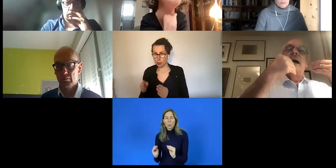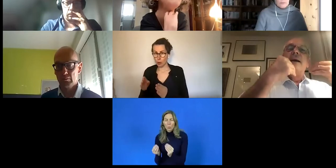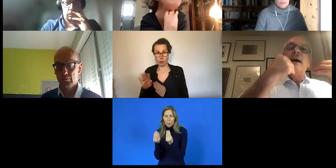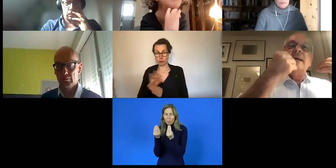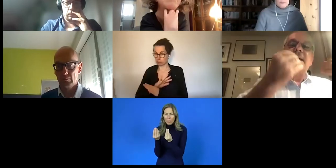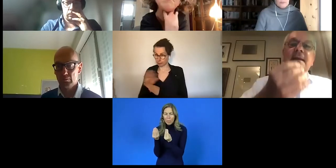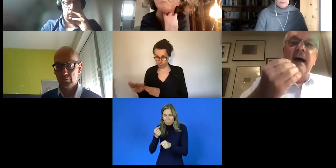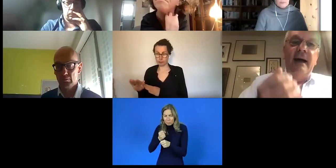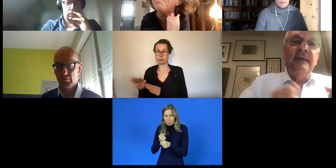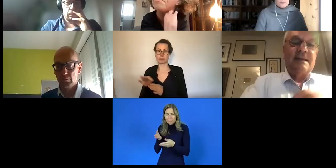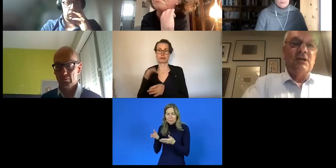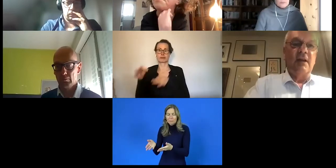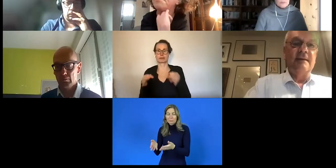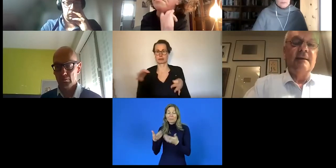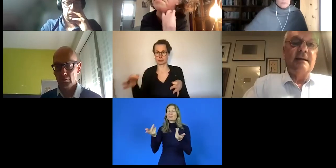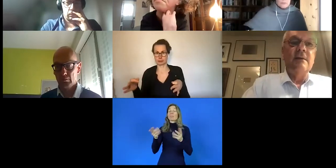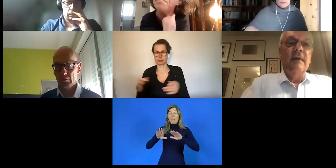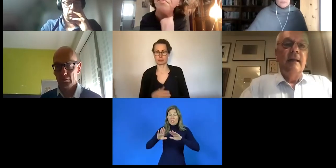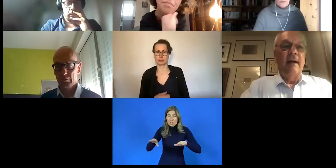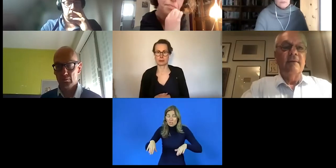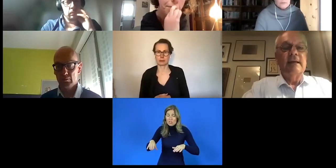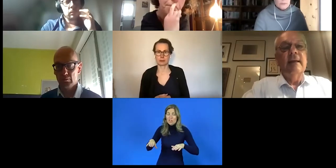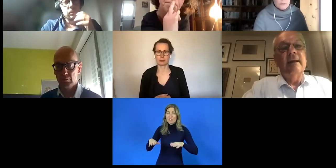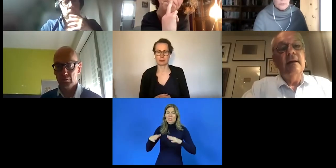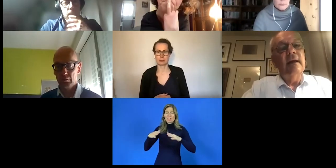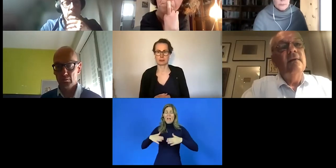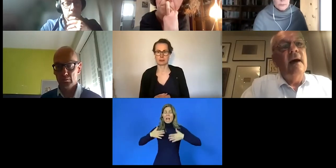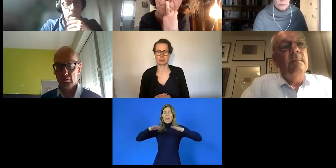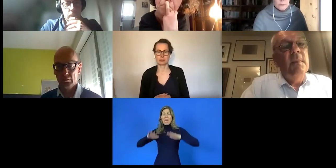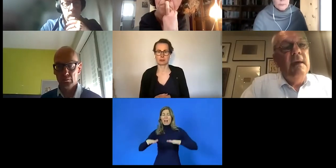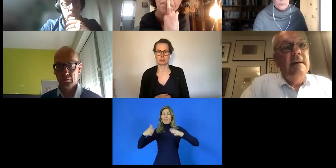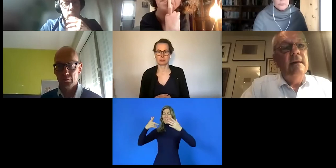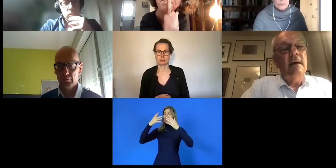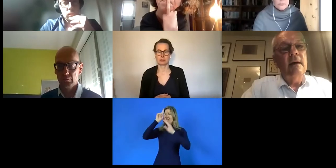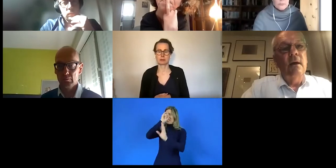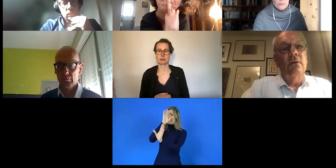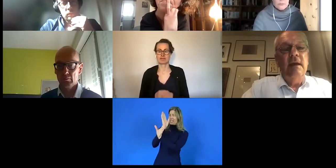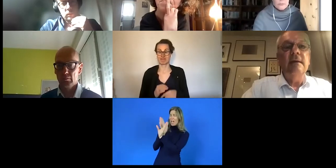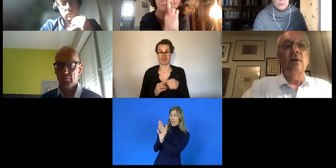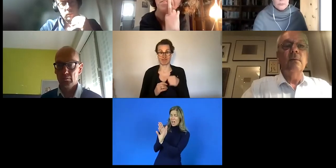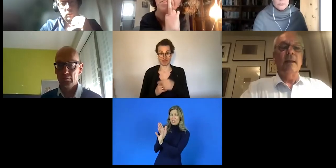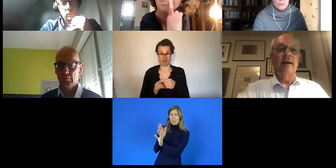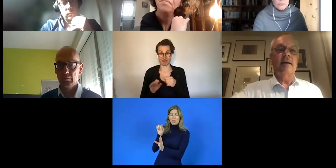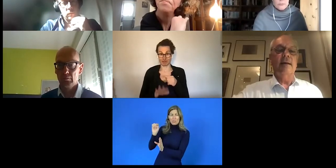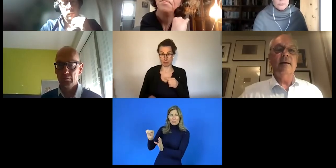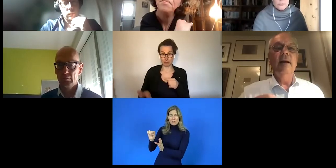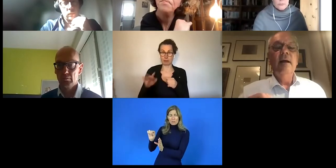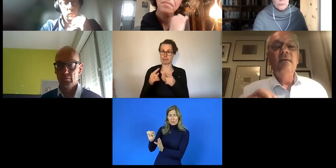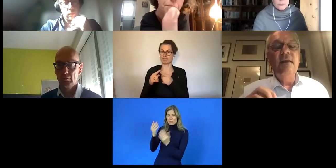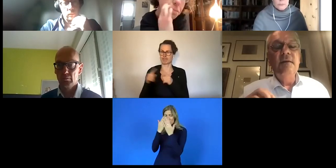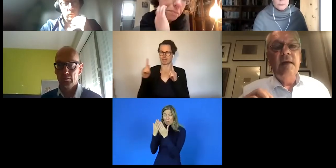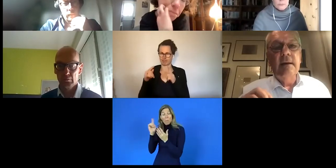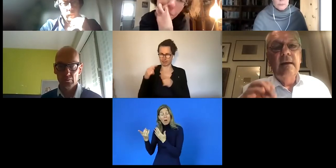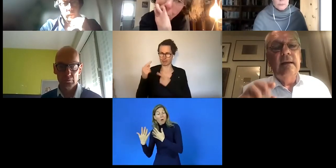Und es hat aber anders gestartet als in vielen anderen Ländern, denn wir haben hier in der Region nicht darüber nachgedacht,